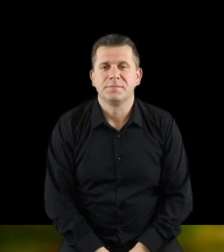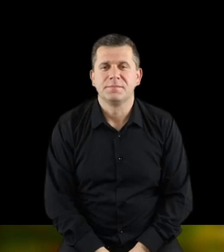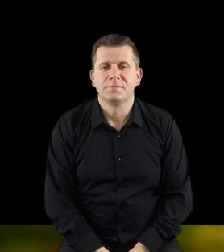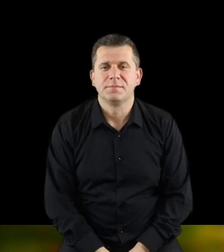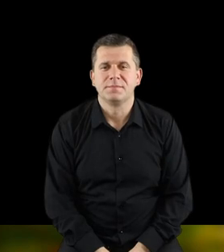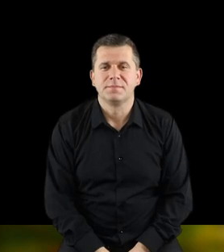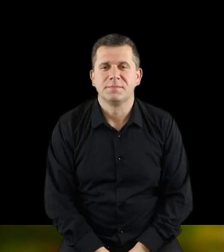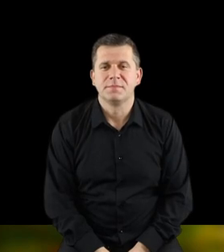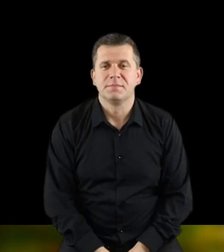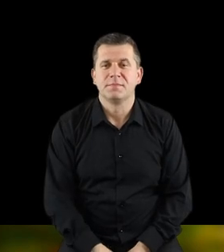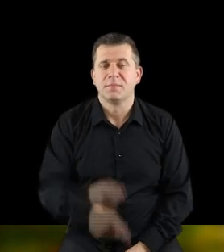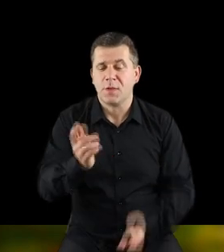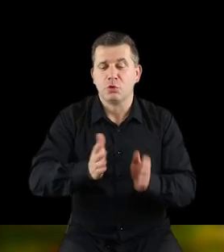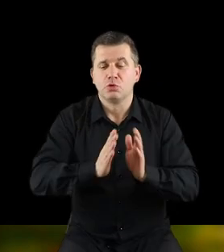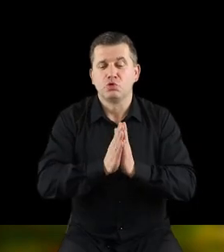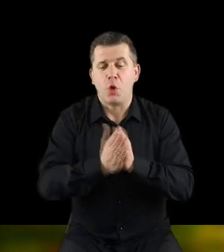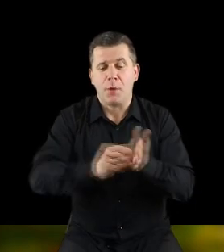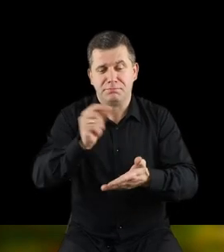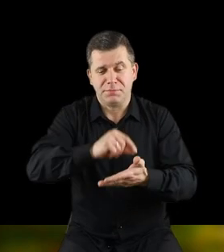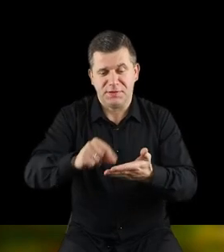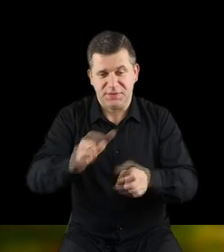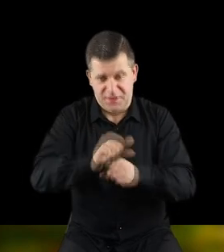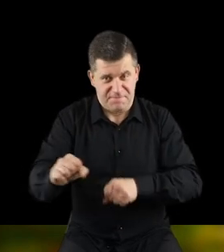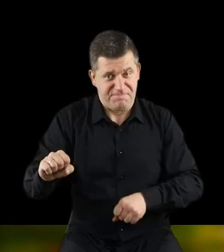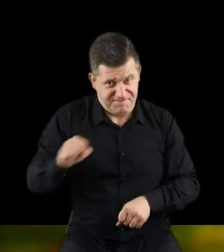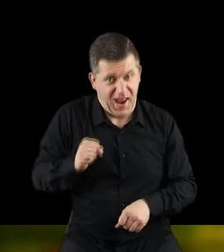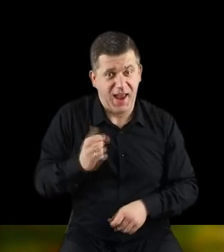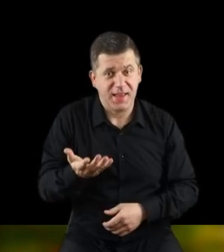Czy pisanie księżniczki jest fajne?